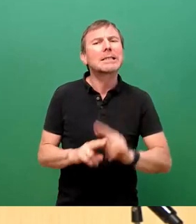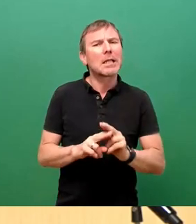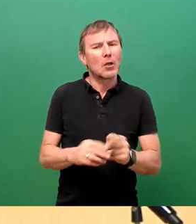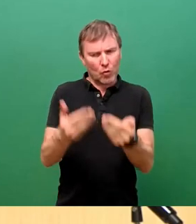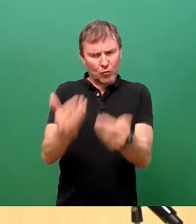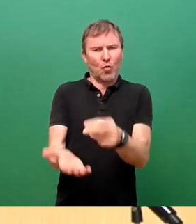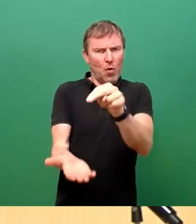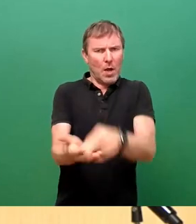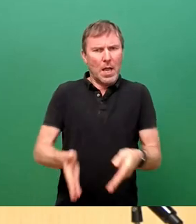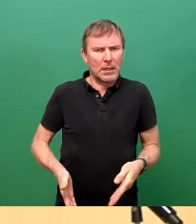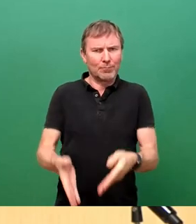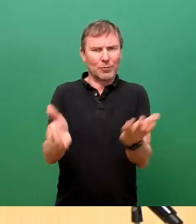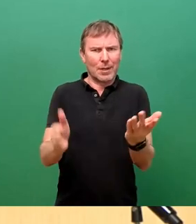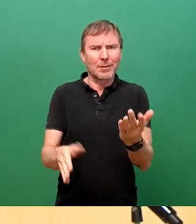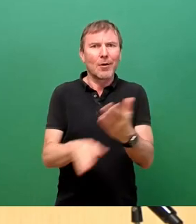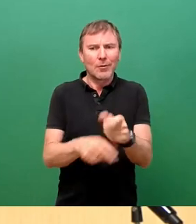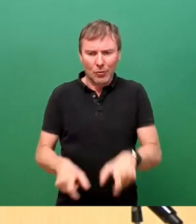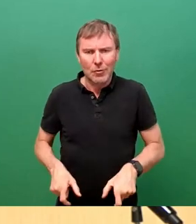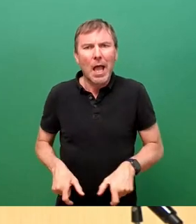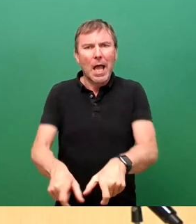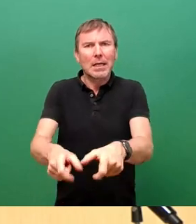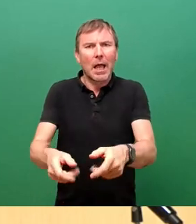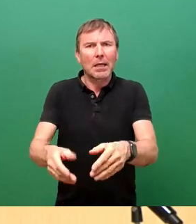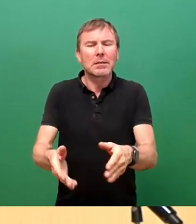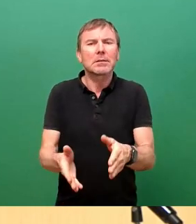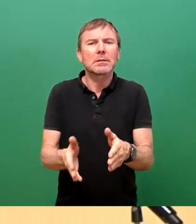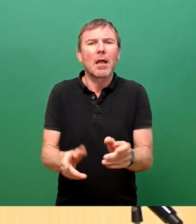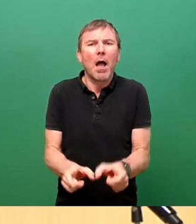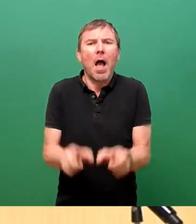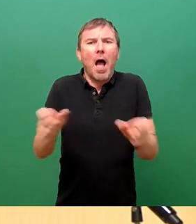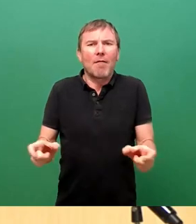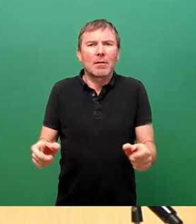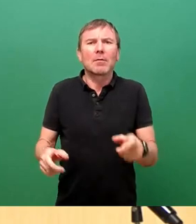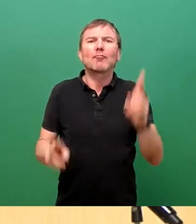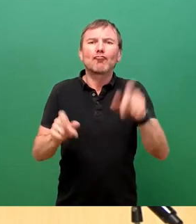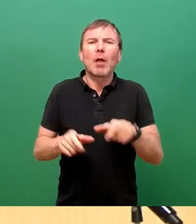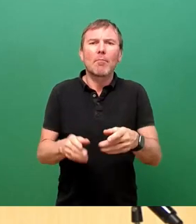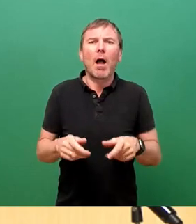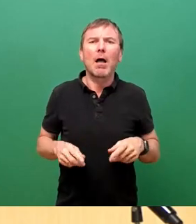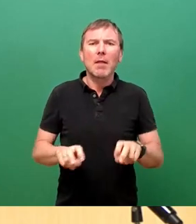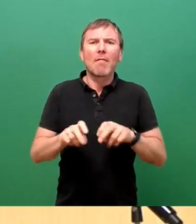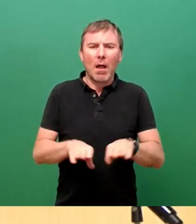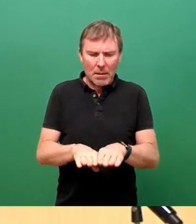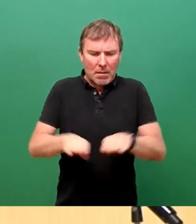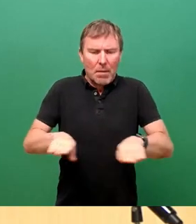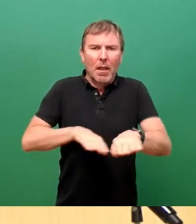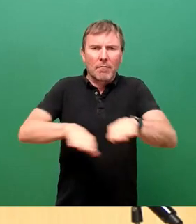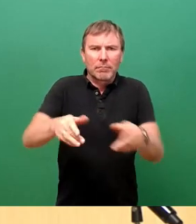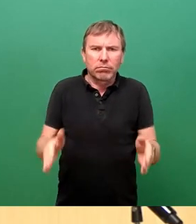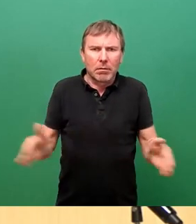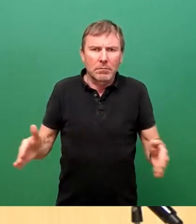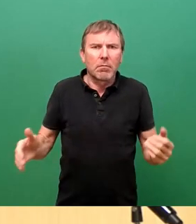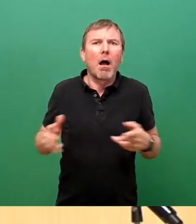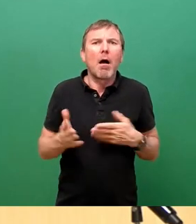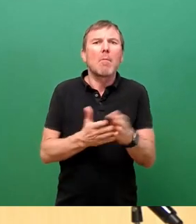durch die Aufweitung der Gleise und die zukünftig breiteren Stadtbahnwagen zu Betroffenheiten führen können. Welche eine Planfeststellung